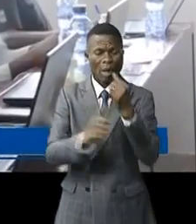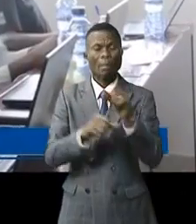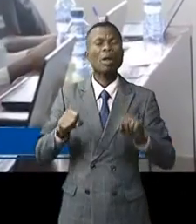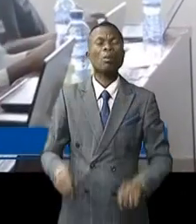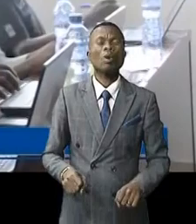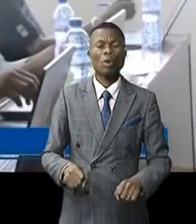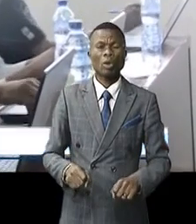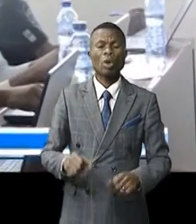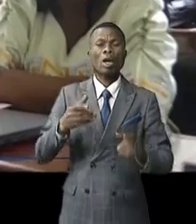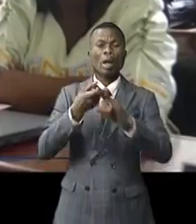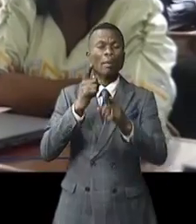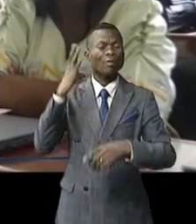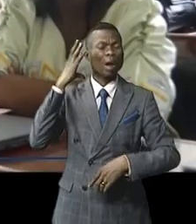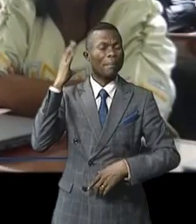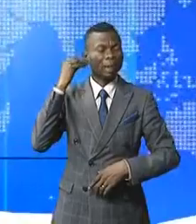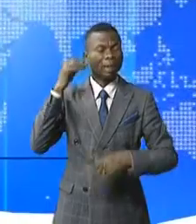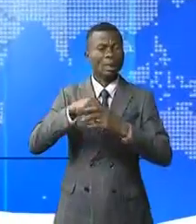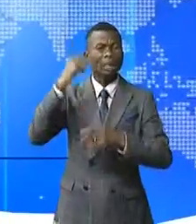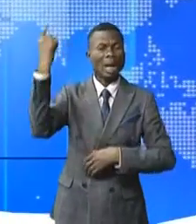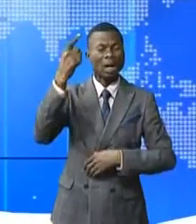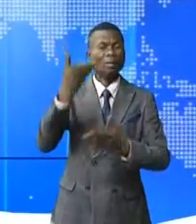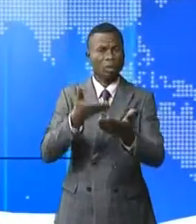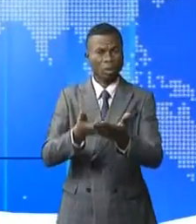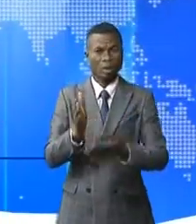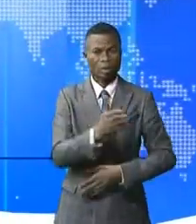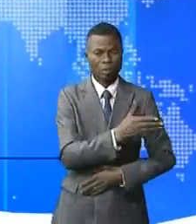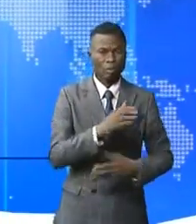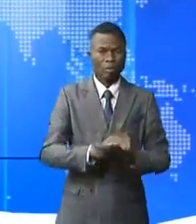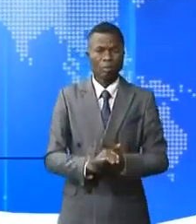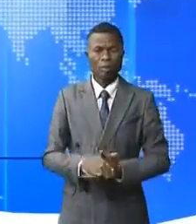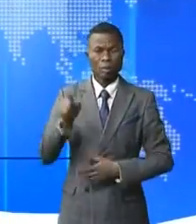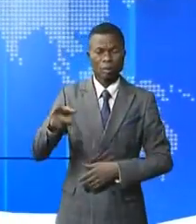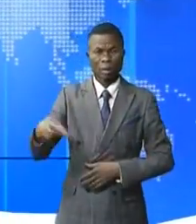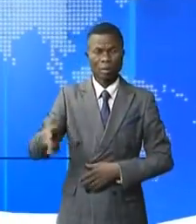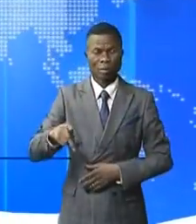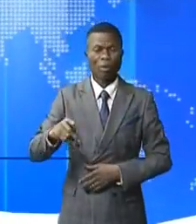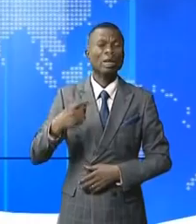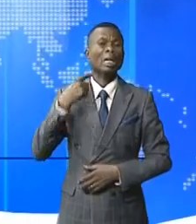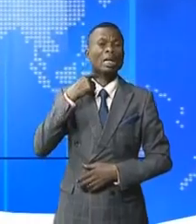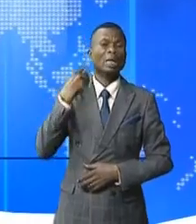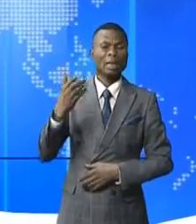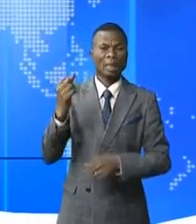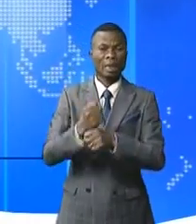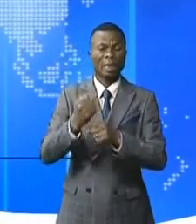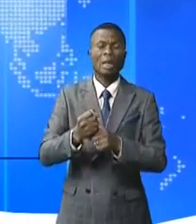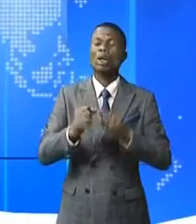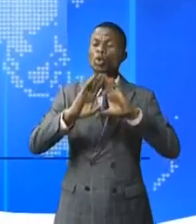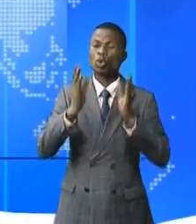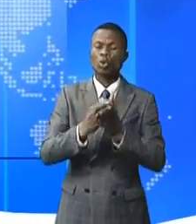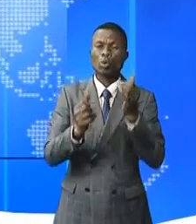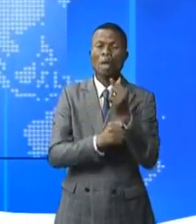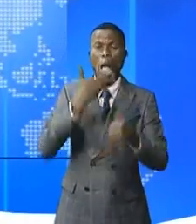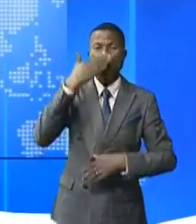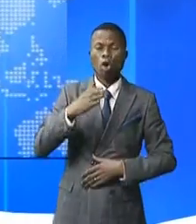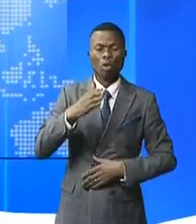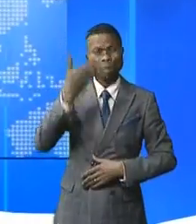dus au choléra dans le monde. À Kaemba, nous sommes dans la province du Congo. Les personnels de la santé sont en grève